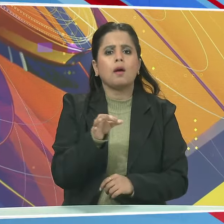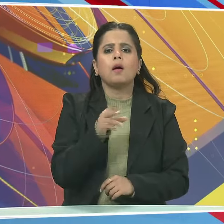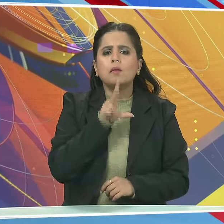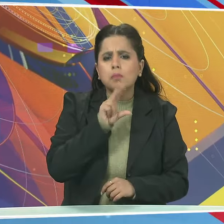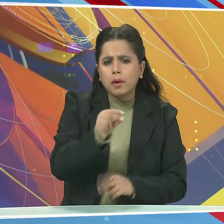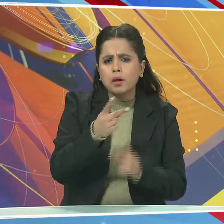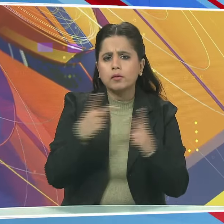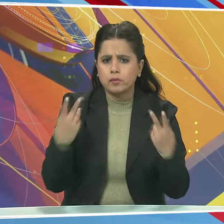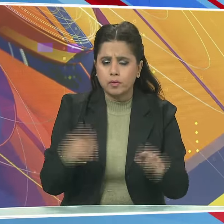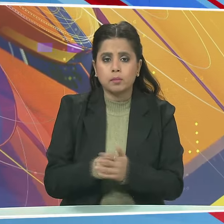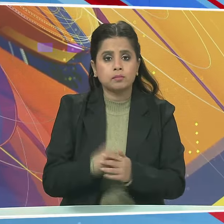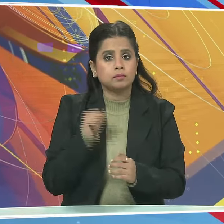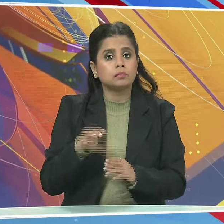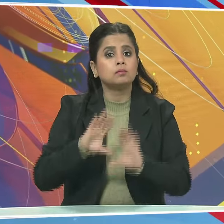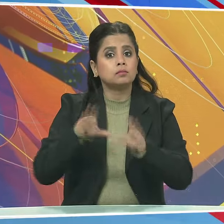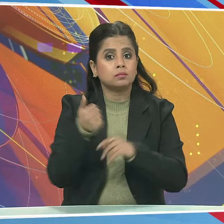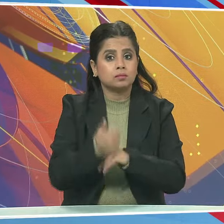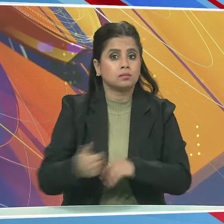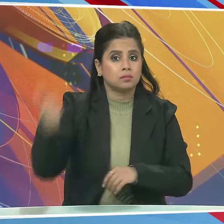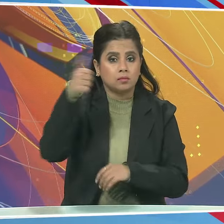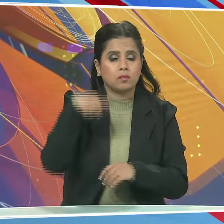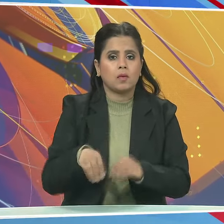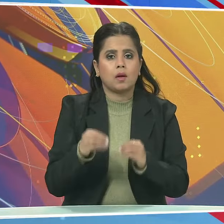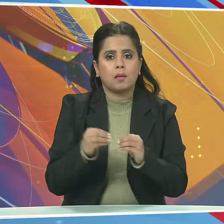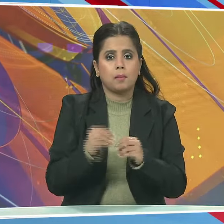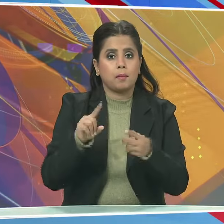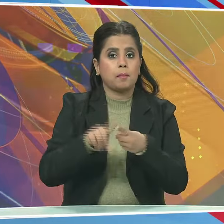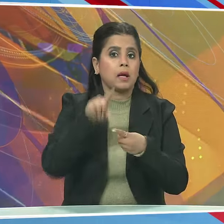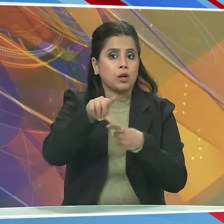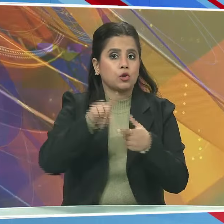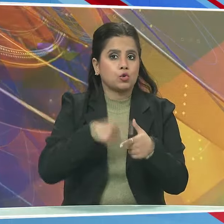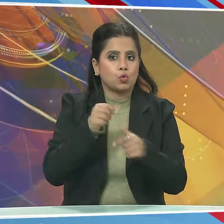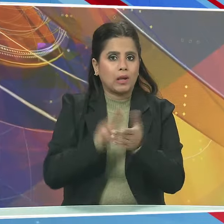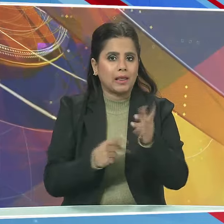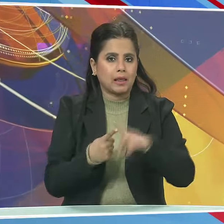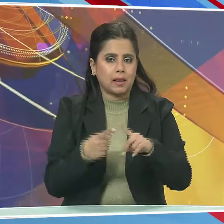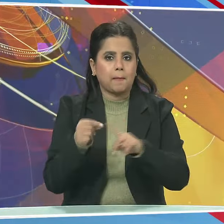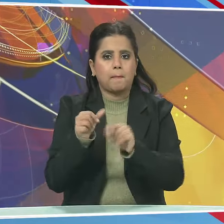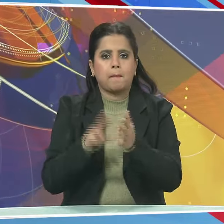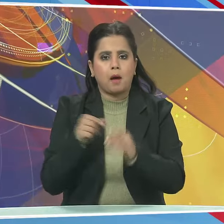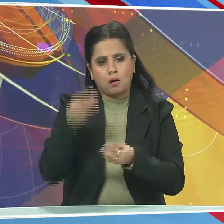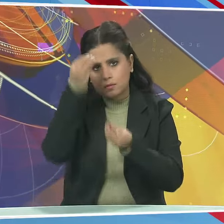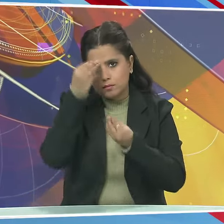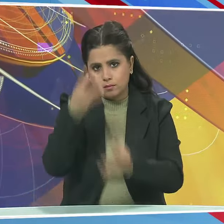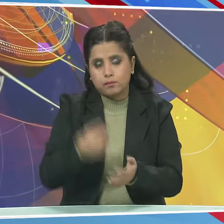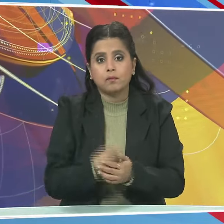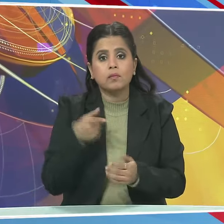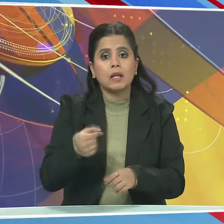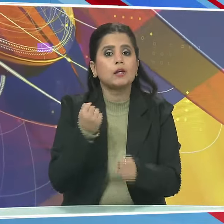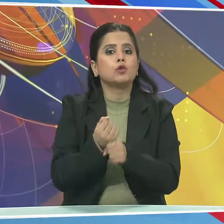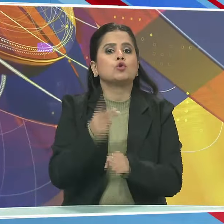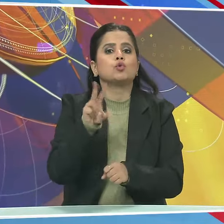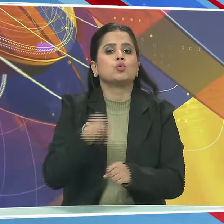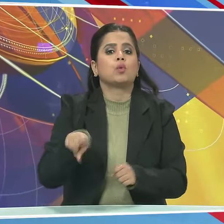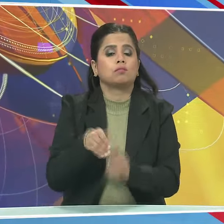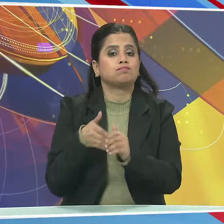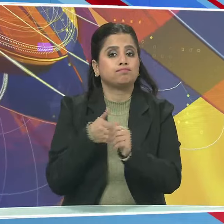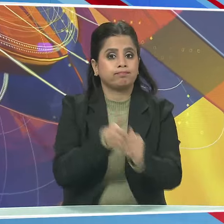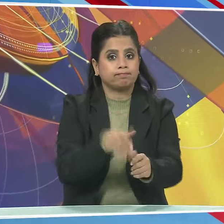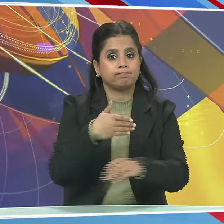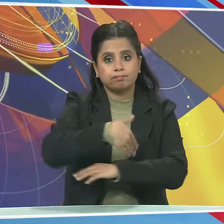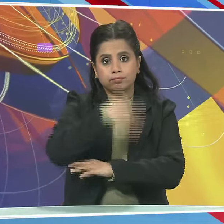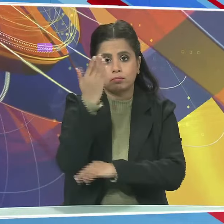दिया पाटिउपा ध्यक्ष वेजिंत पांडा ने इसकी जानकारी दी और कहा कि जी-20 की अध्यक्षता